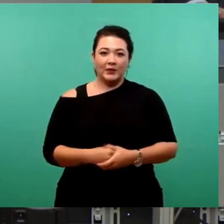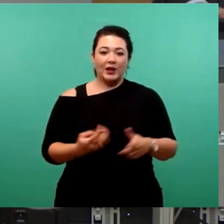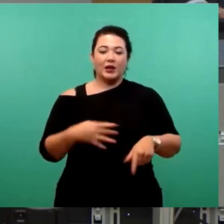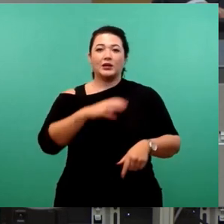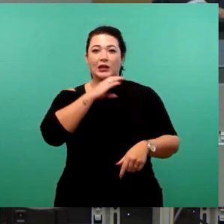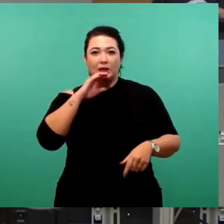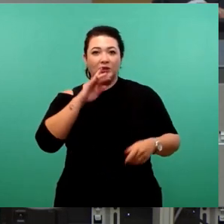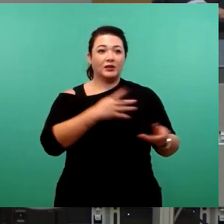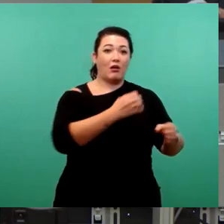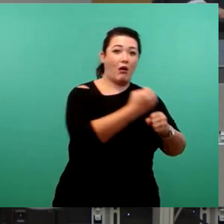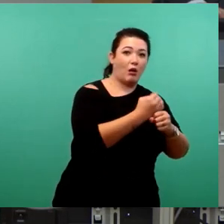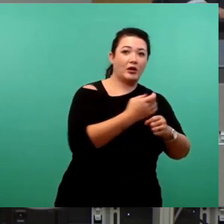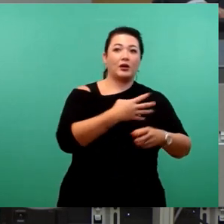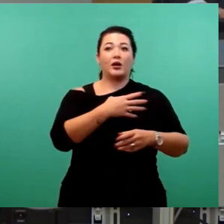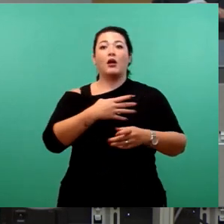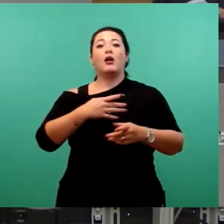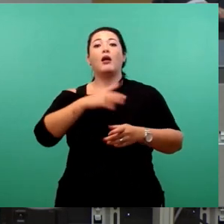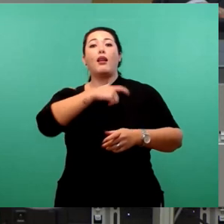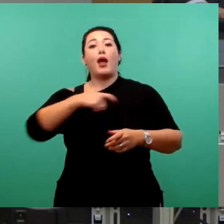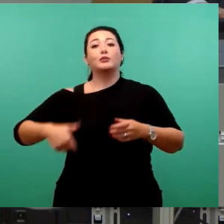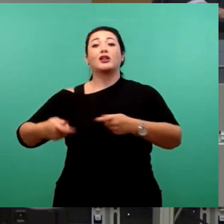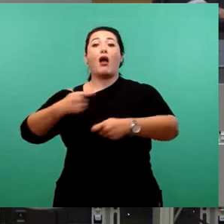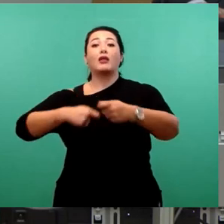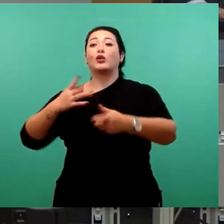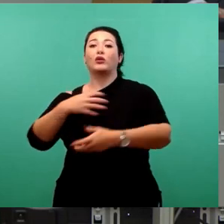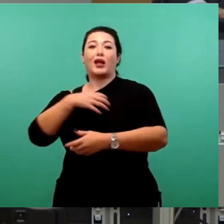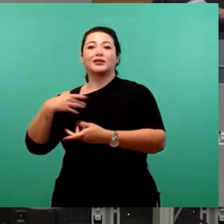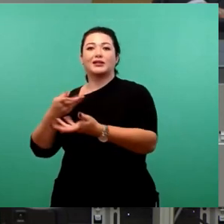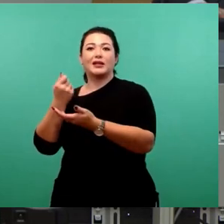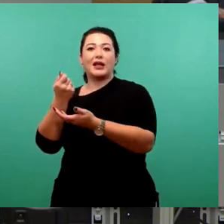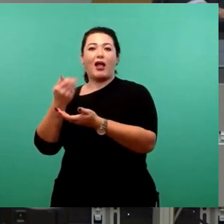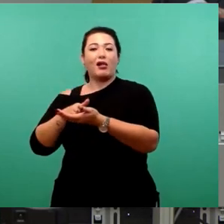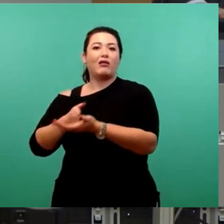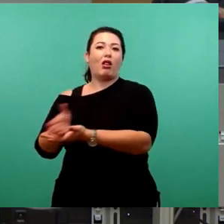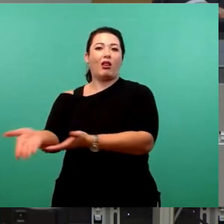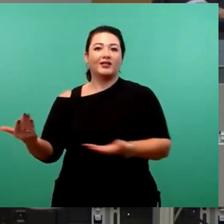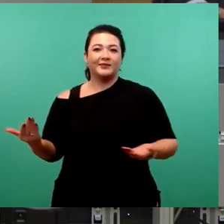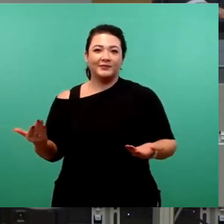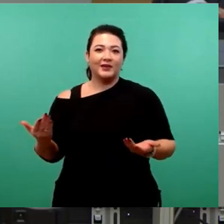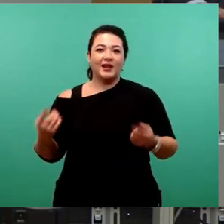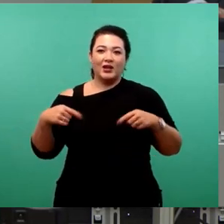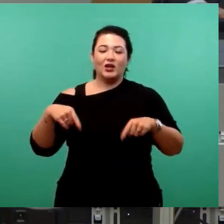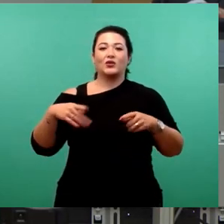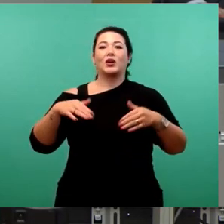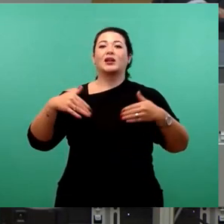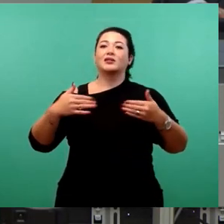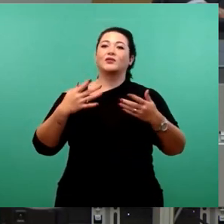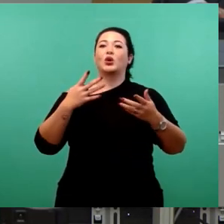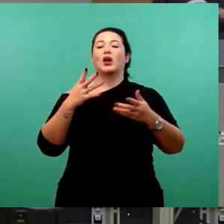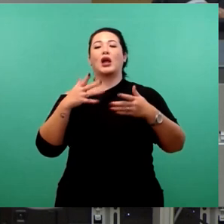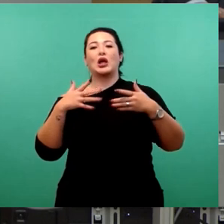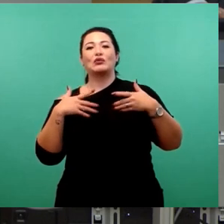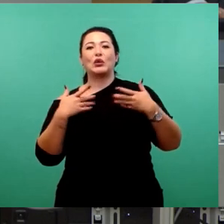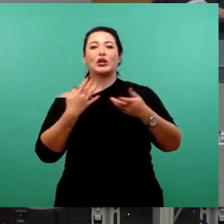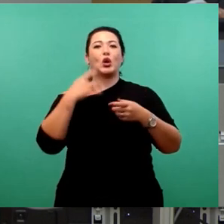handelt und Dresden bringt das Geld durch. Es gibt einen Dresdner Fundamentalismus und etwas Freudiges, Sorgloses mästete diesem